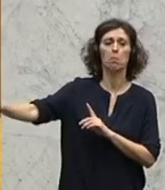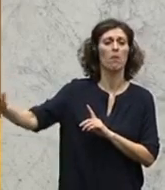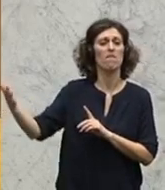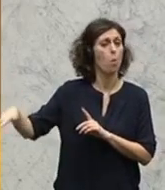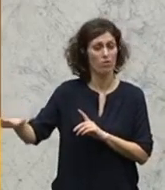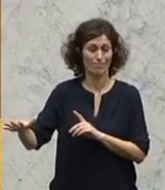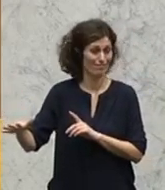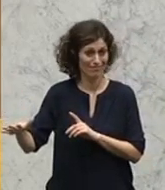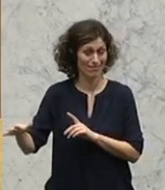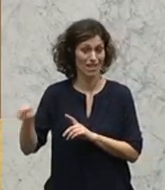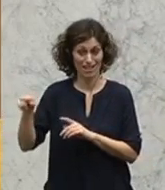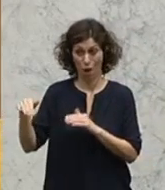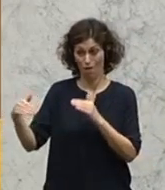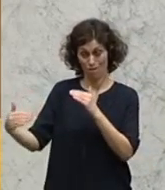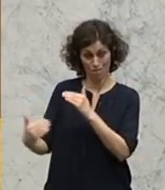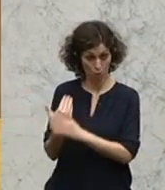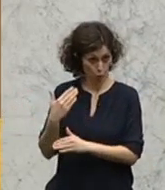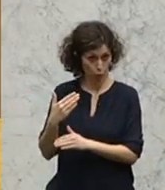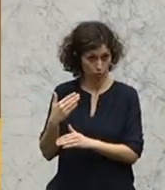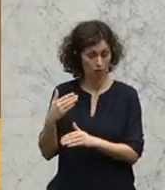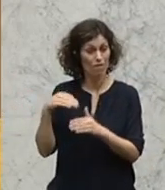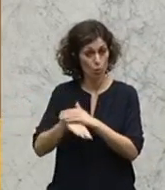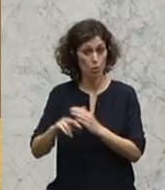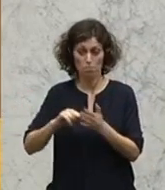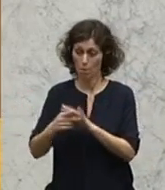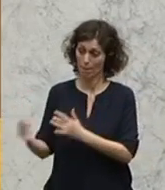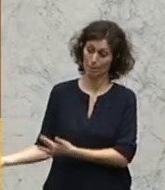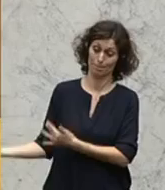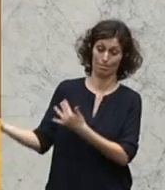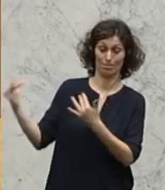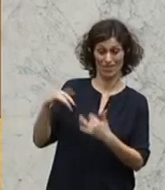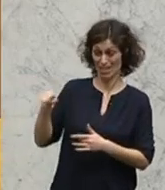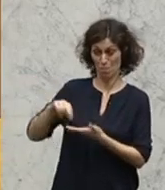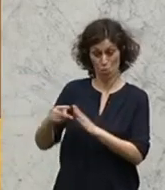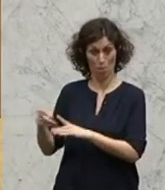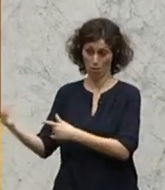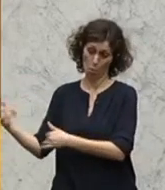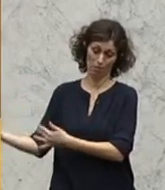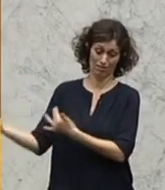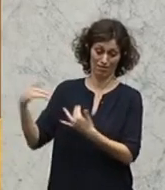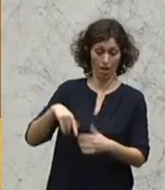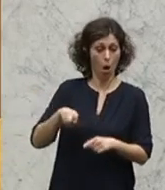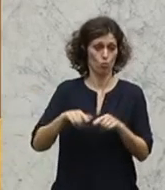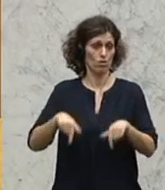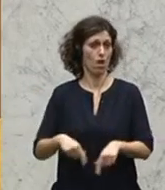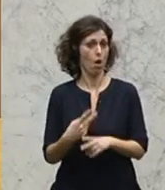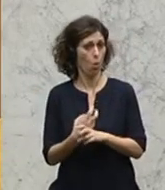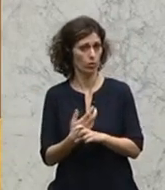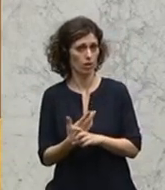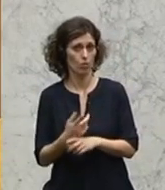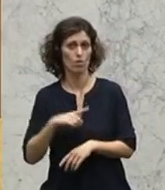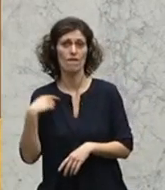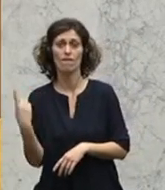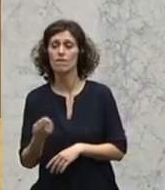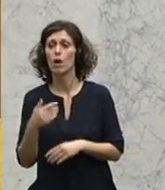ganzen Fluchtproblematik mit den Flüchtlingen kommen diese Probleme hier auch nach Österreich. Und wir müssen